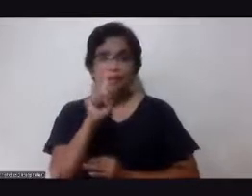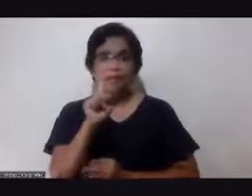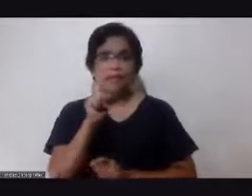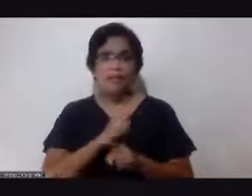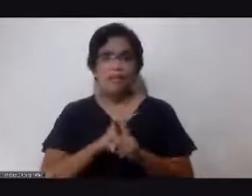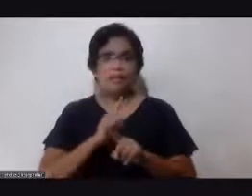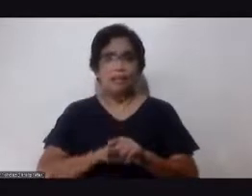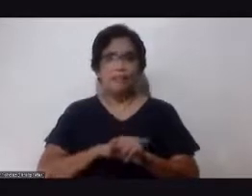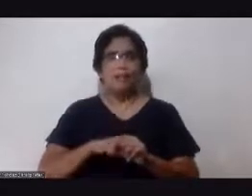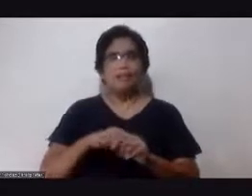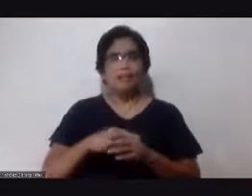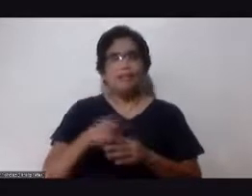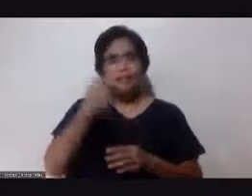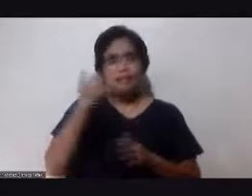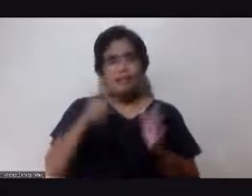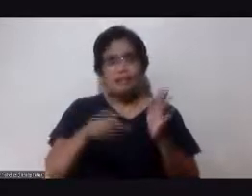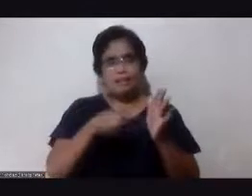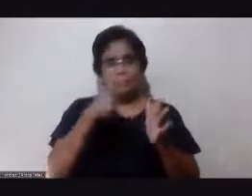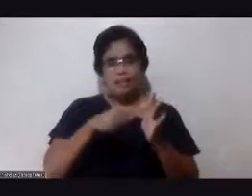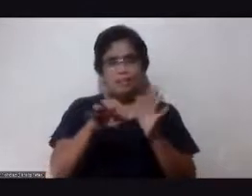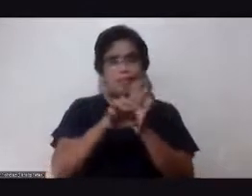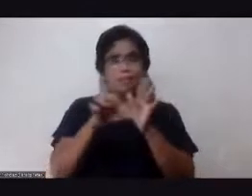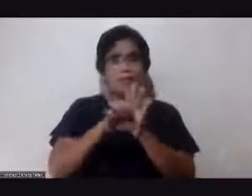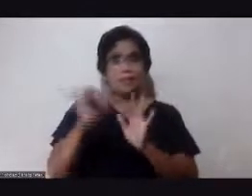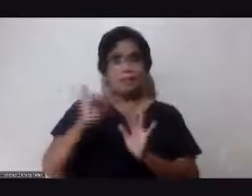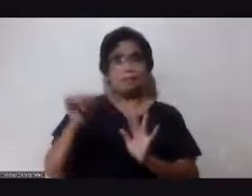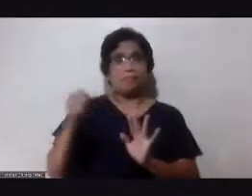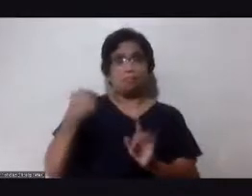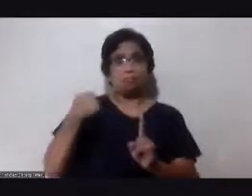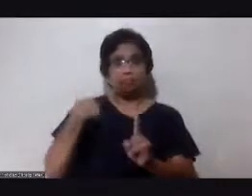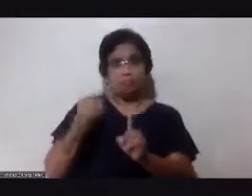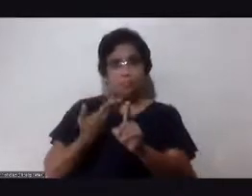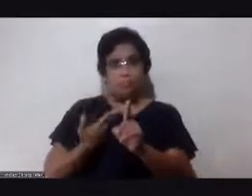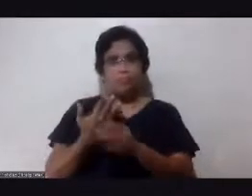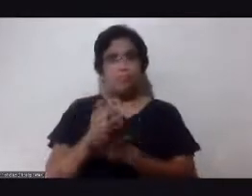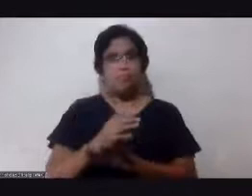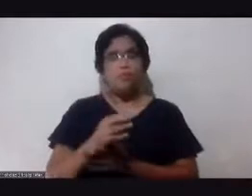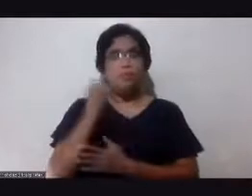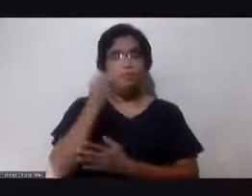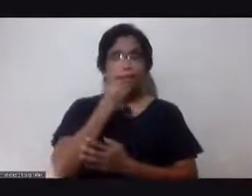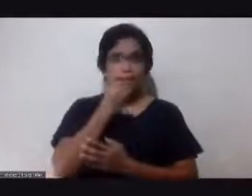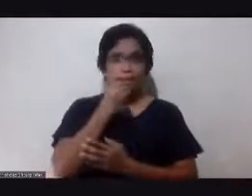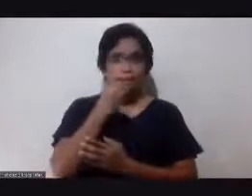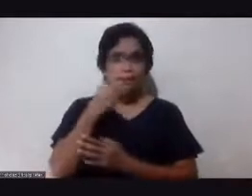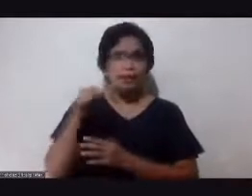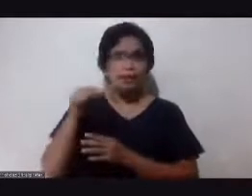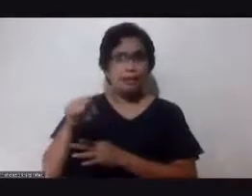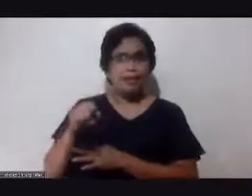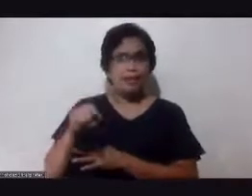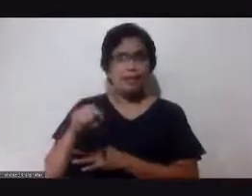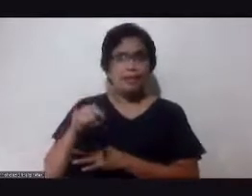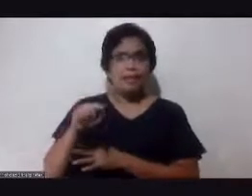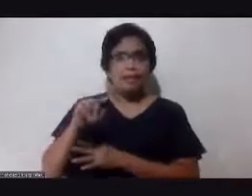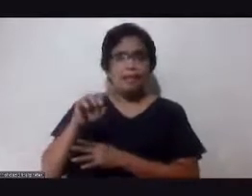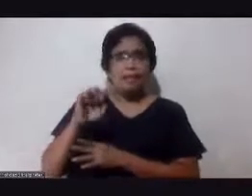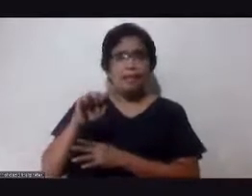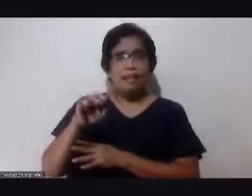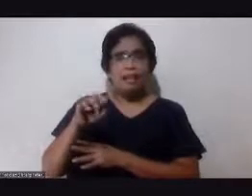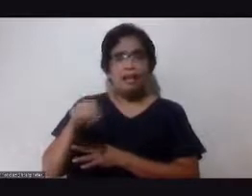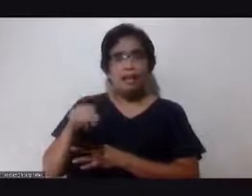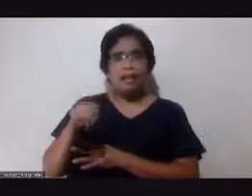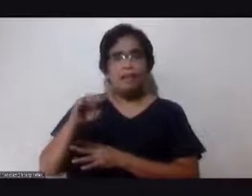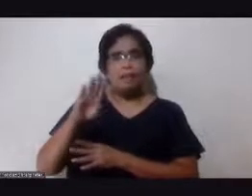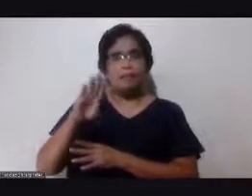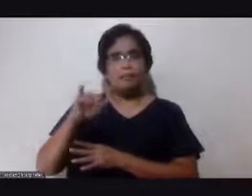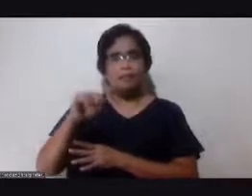kumain ako ng isang bowl ng biho nasabaw. Akala ko, healthy nga yun. Kasi sabi ko, hindi naman siya